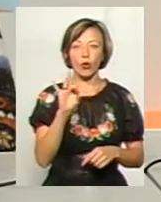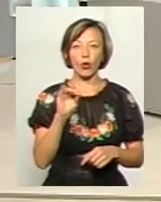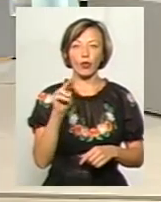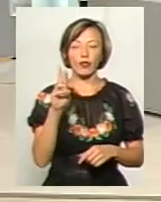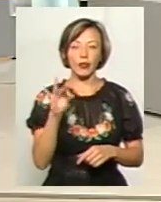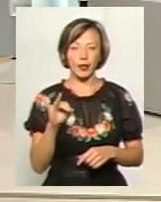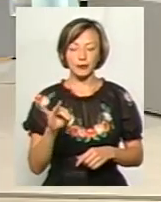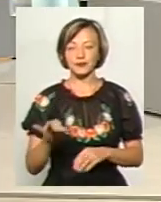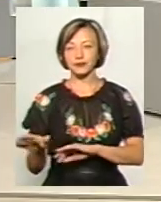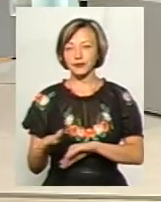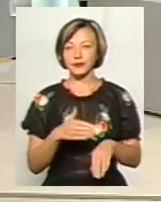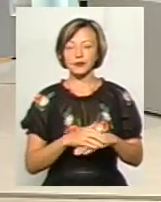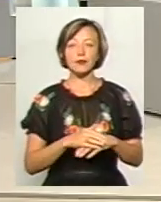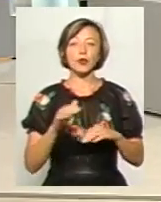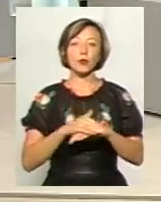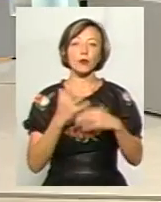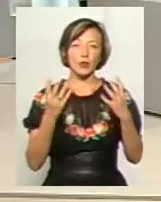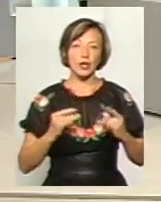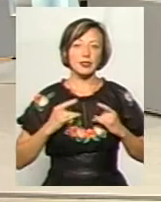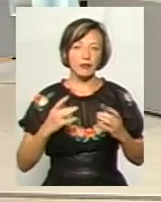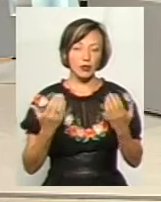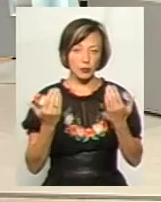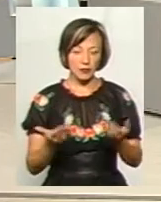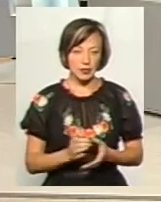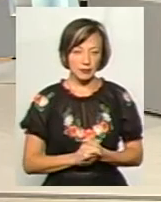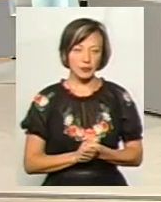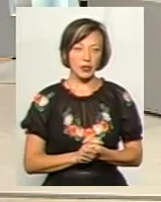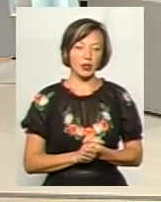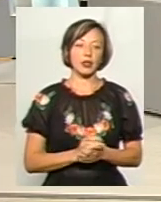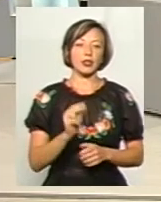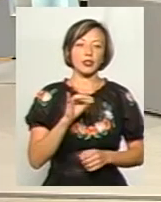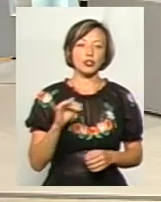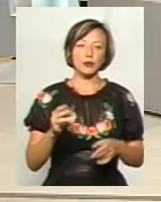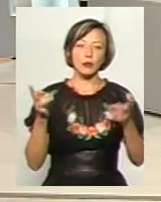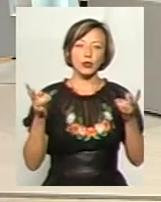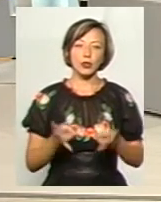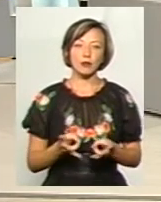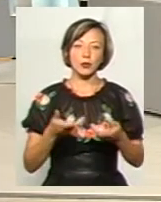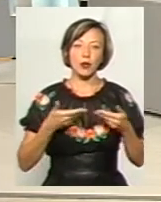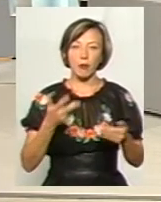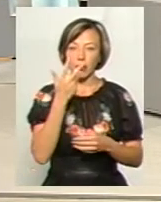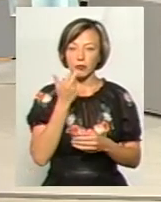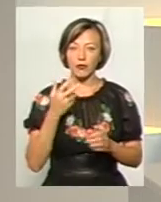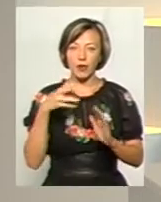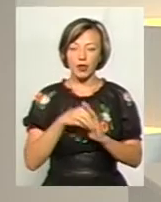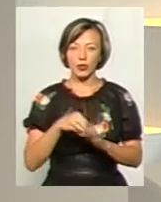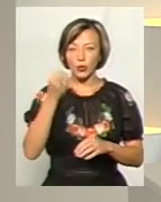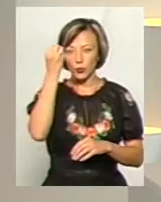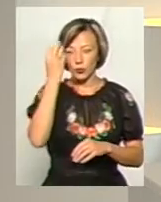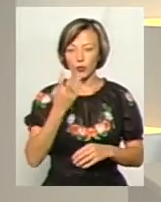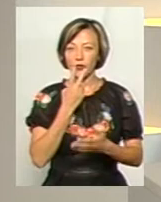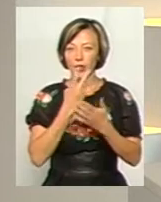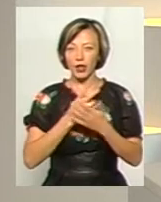святом вас. Отож, чи потрібні, чи повинні ми адаптувати нашу культуру, та, яка відображає нашу